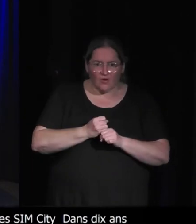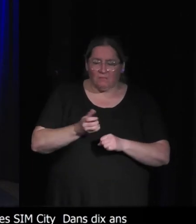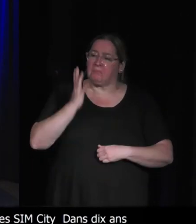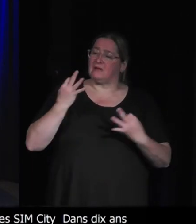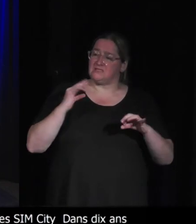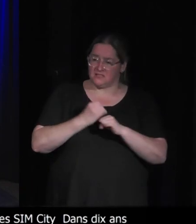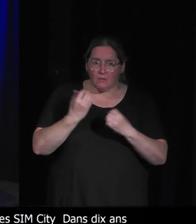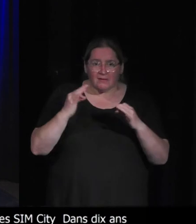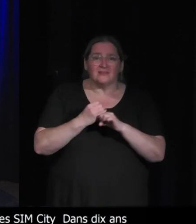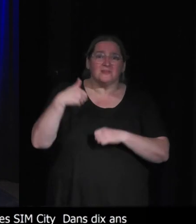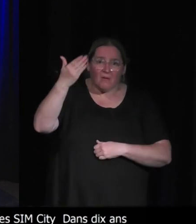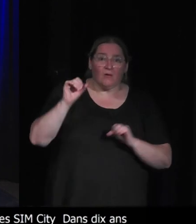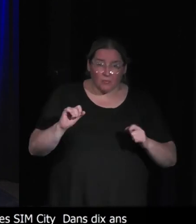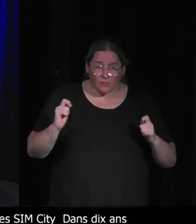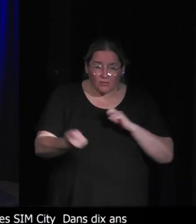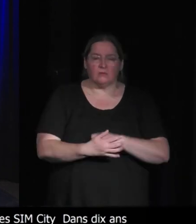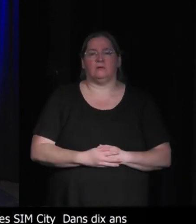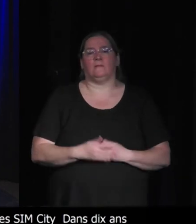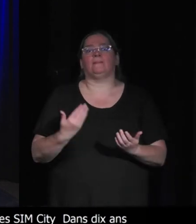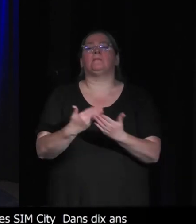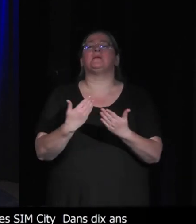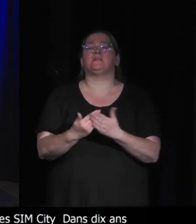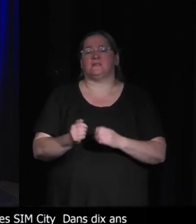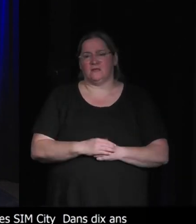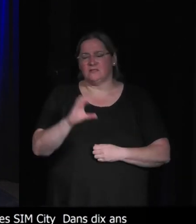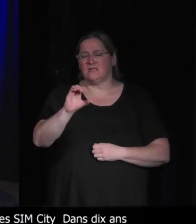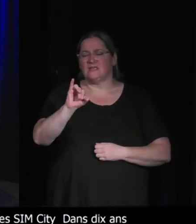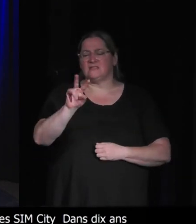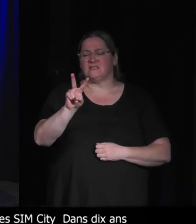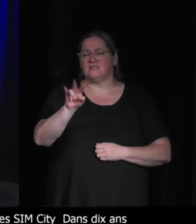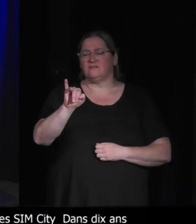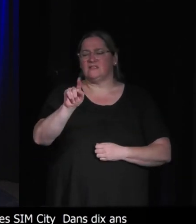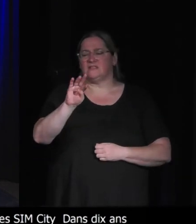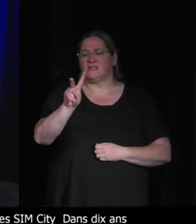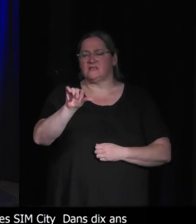évolue. C'était l'argument sur la série des Civilization. Donc,